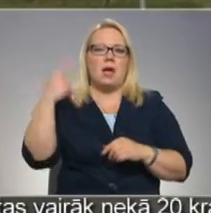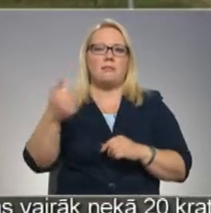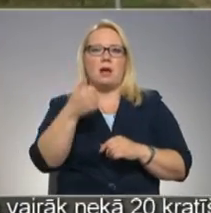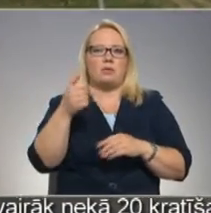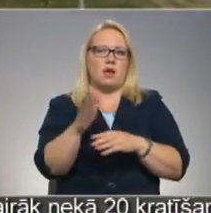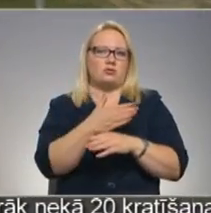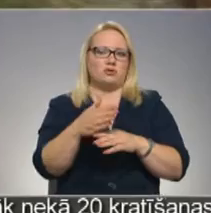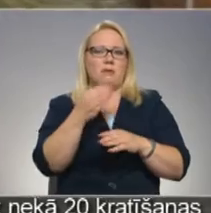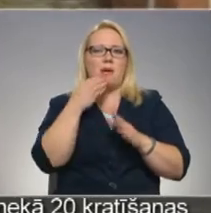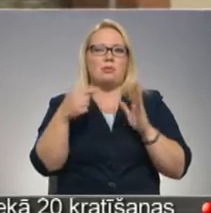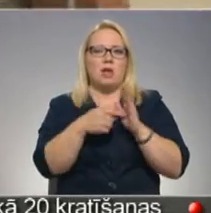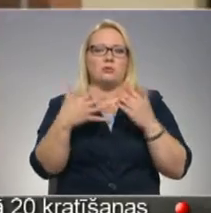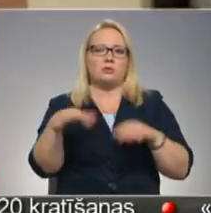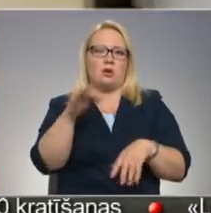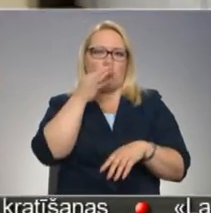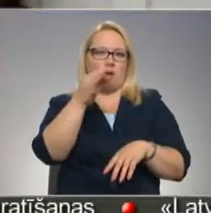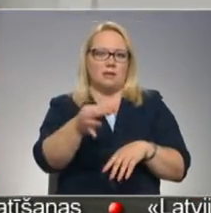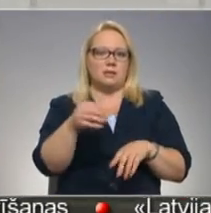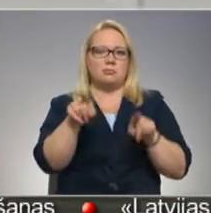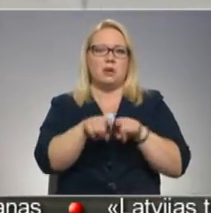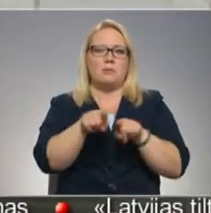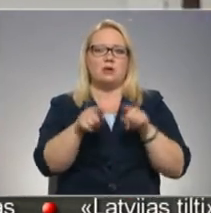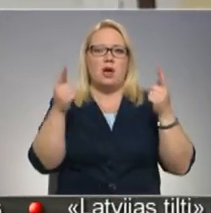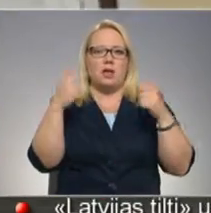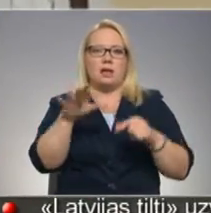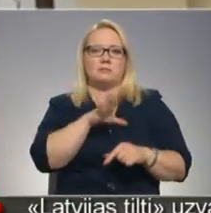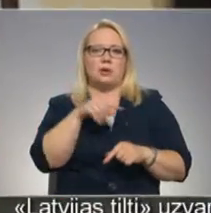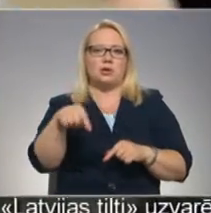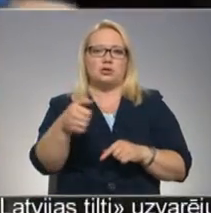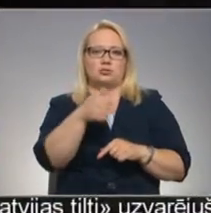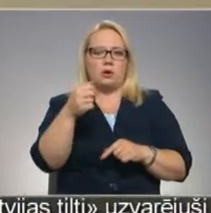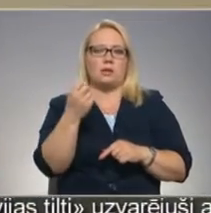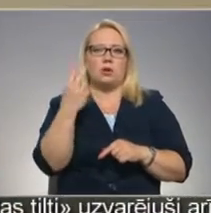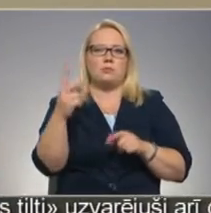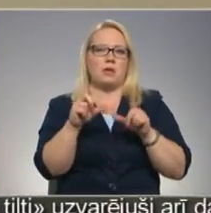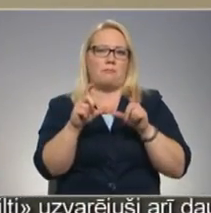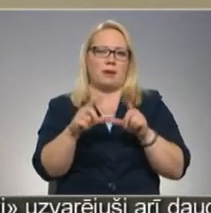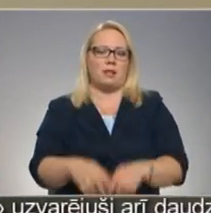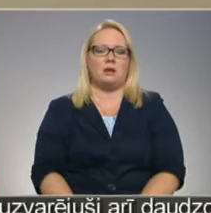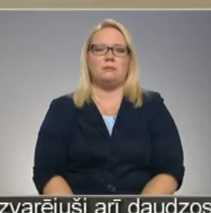Bet datums tam jau nolikts, un tas būs tajā pat laikā, kad bijis šogad – 12. aprīlī.